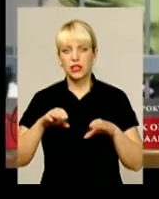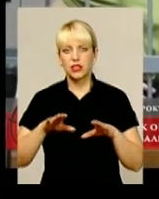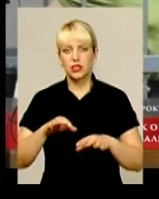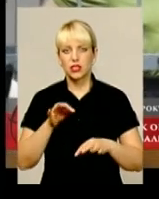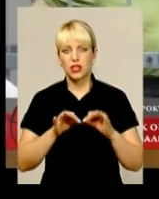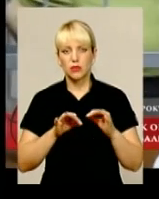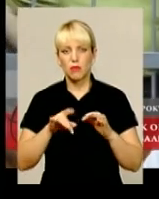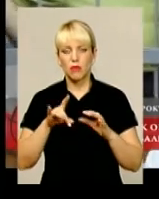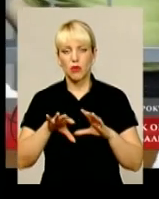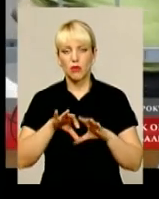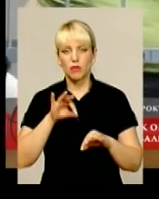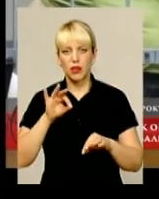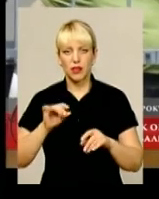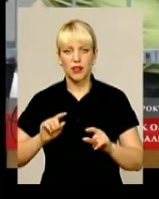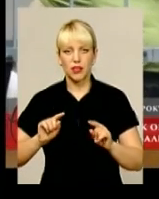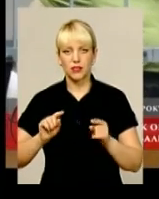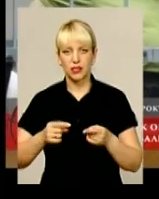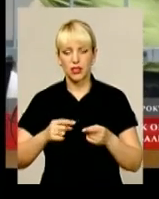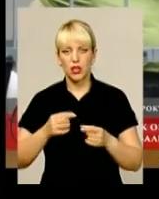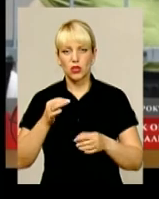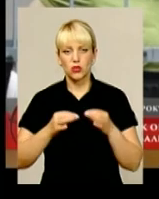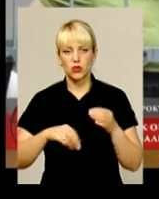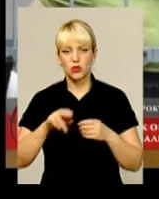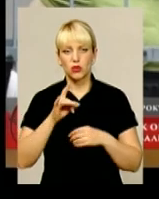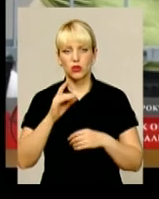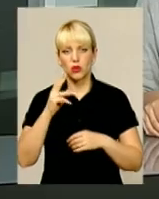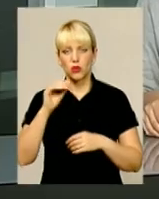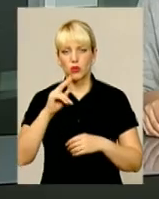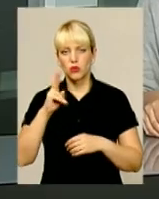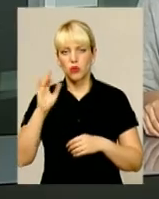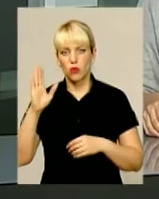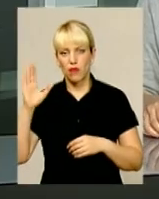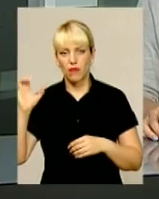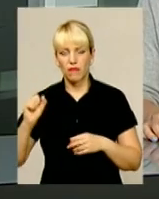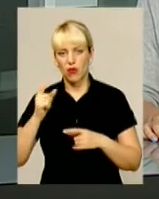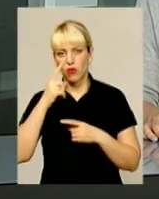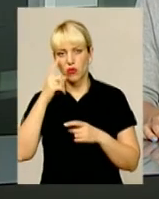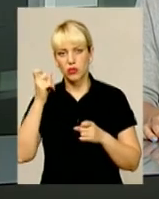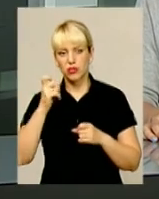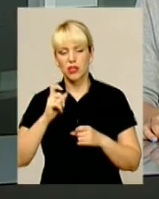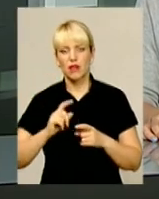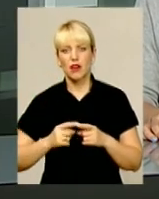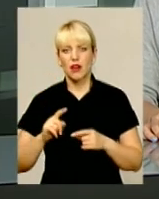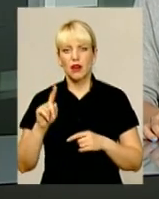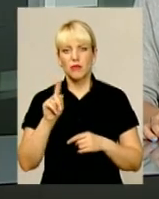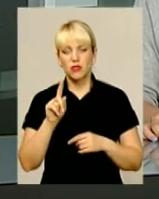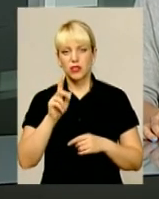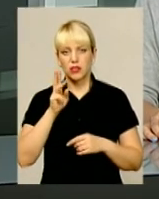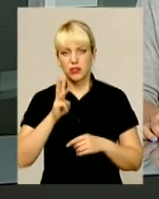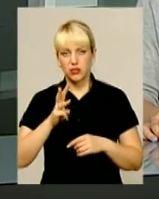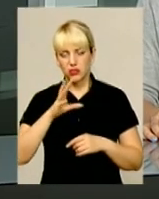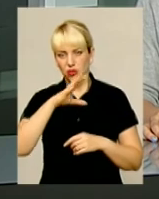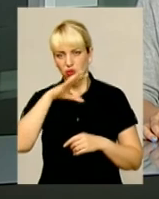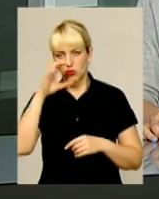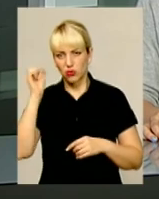суду про обрання запобіжного заходу суддя Світлана Дручкова оголосила о пів на другу ночі 31 липня. На подання